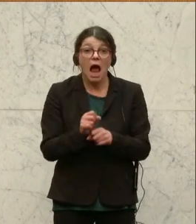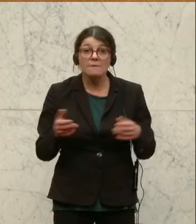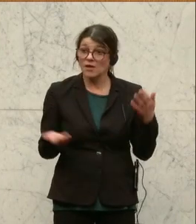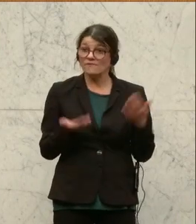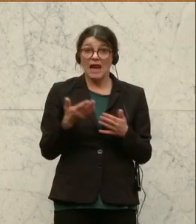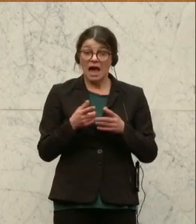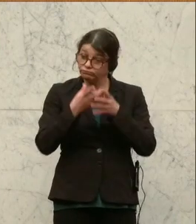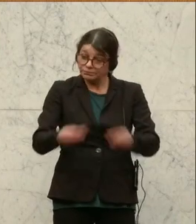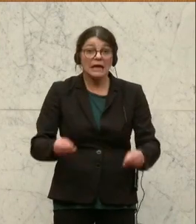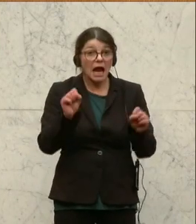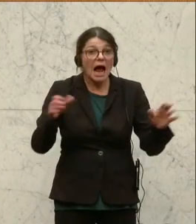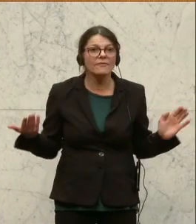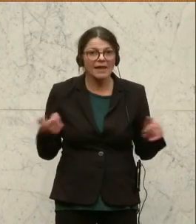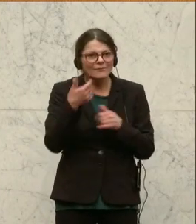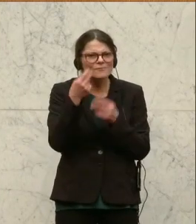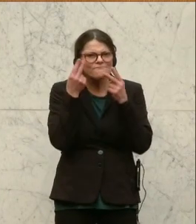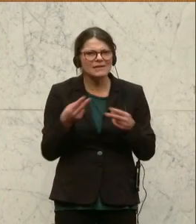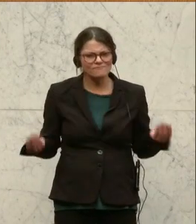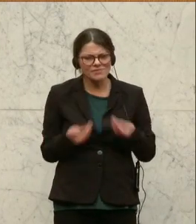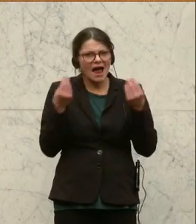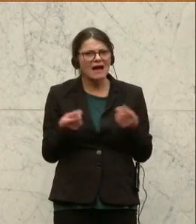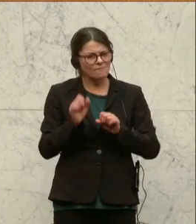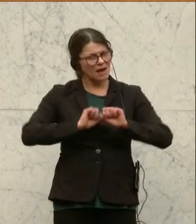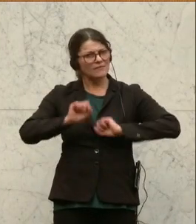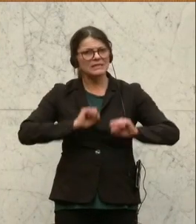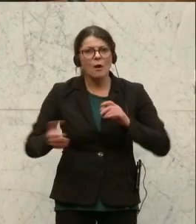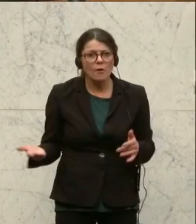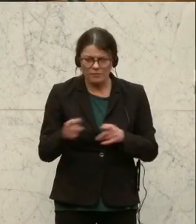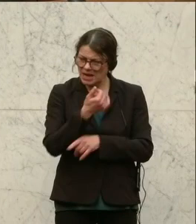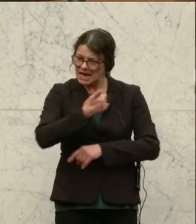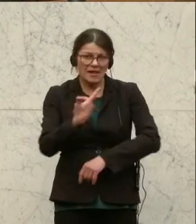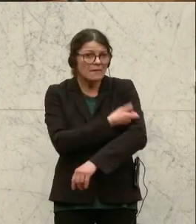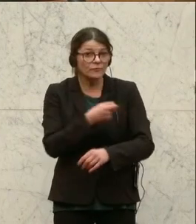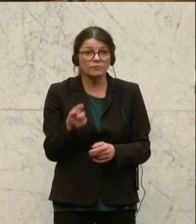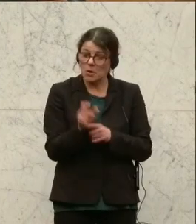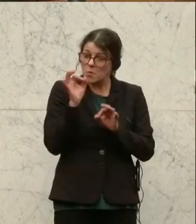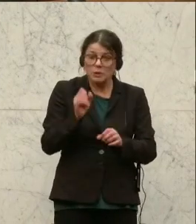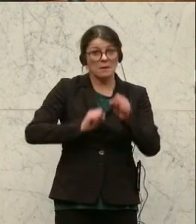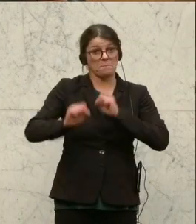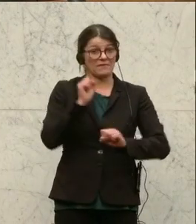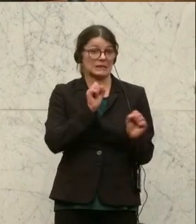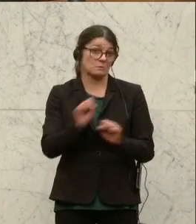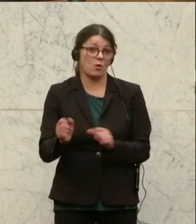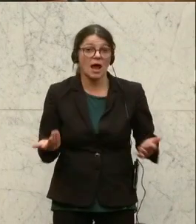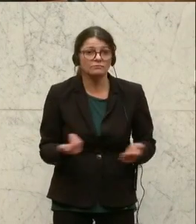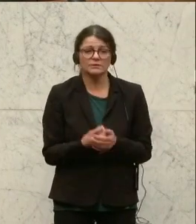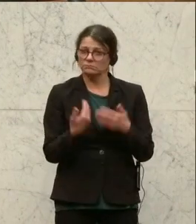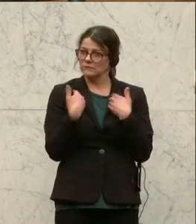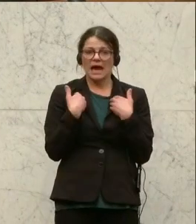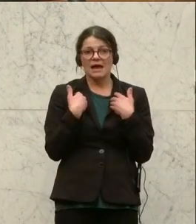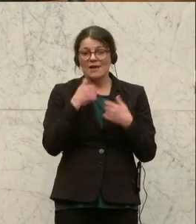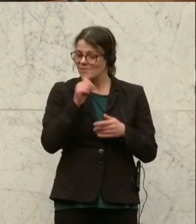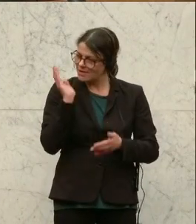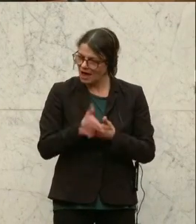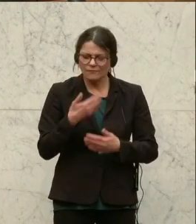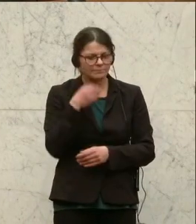auszurotten. Es ist eines unserer wichtigsten Instrumente in der Prävention, so wie jede Impfung ein gutes Präventionsinstrument ist. Und ich werde nicht müde,